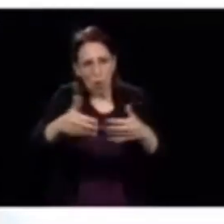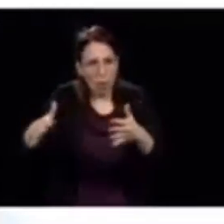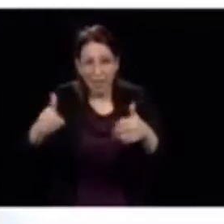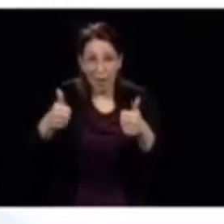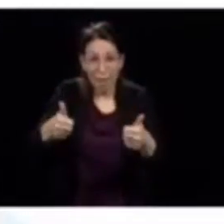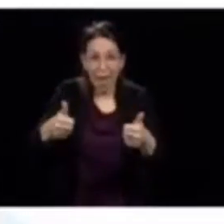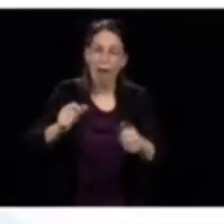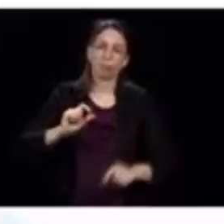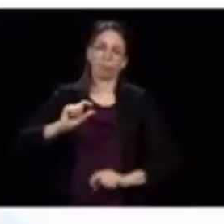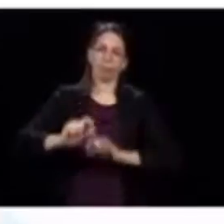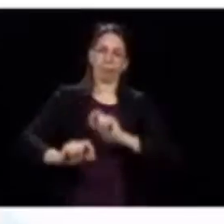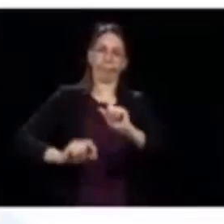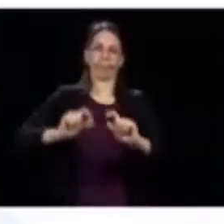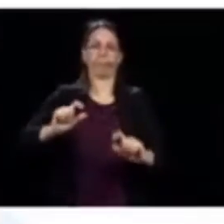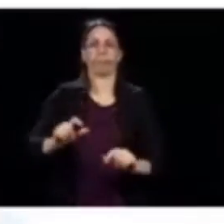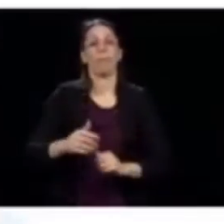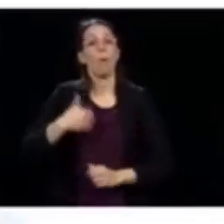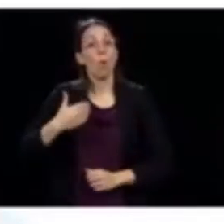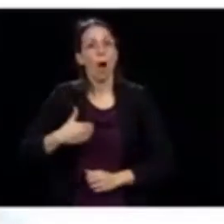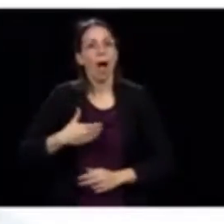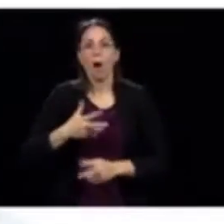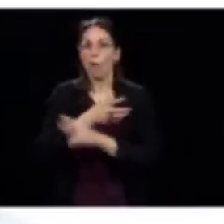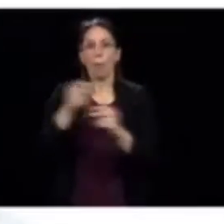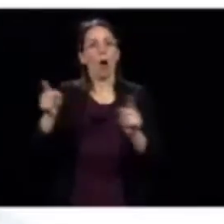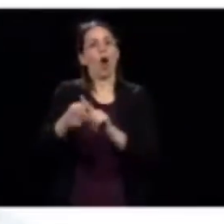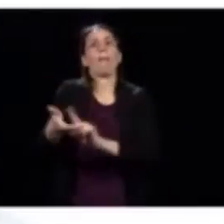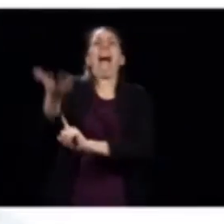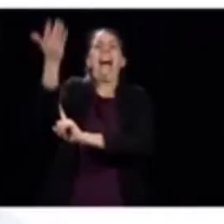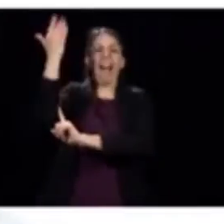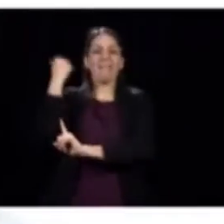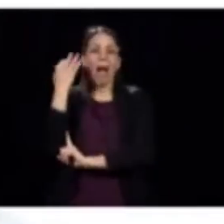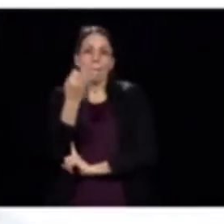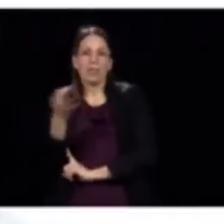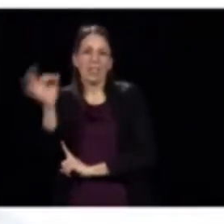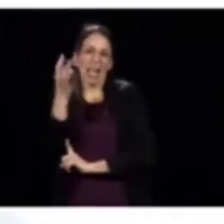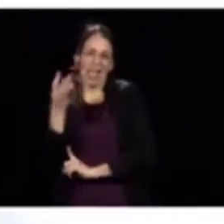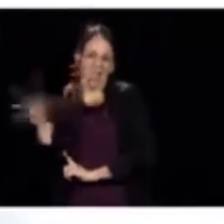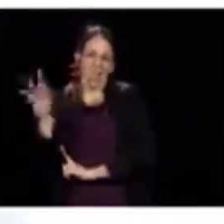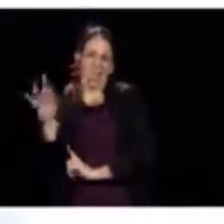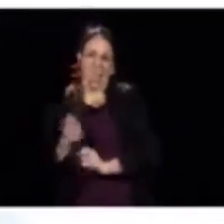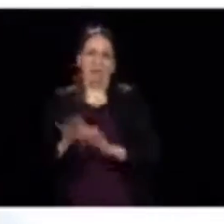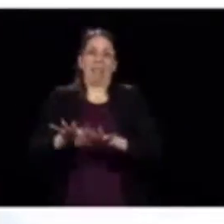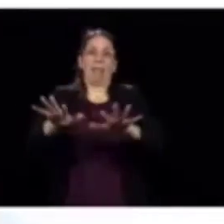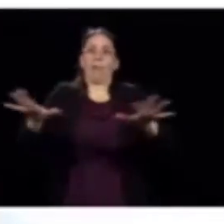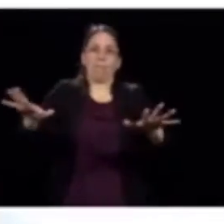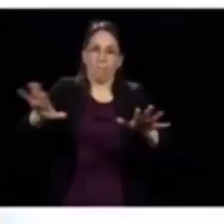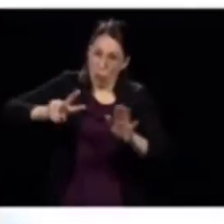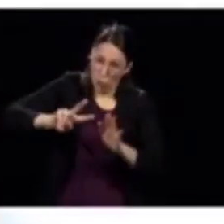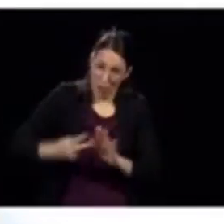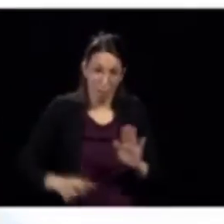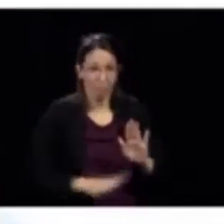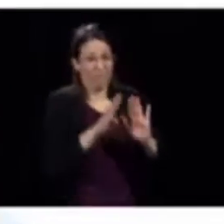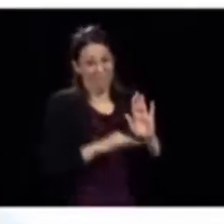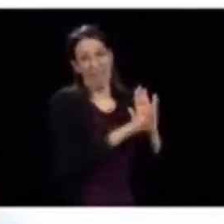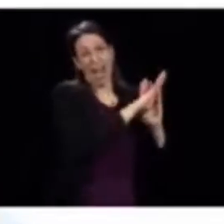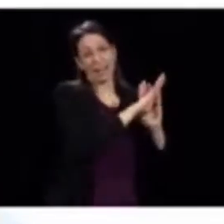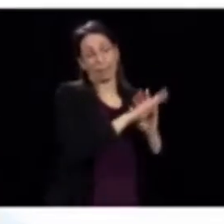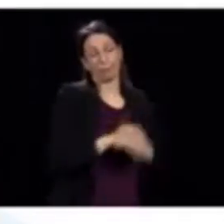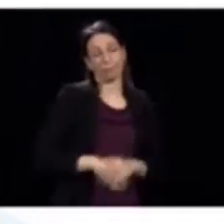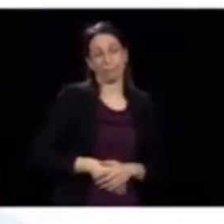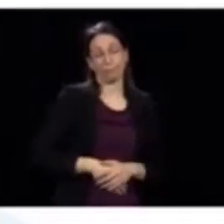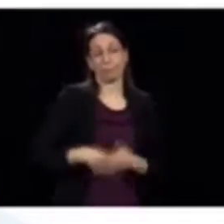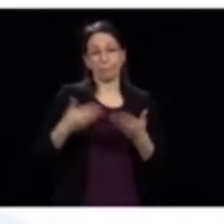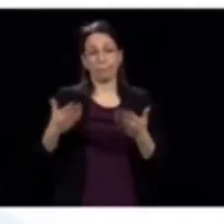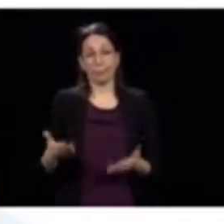graduellement, justement, pour éviter la situation de 1918. Autour d'Isabelle Porter, Le Devoir.